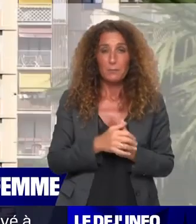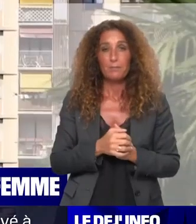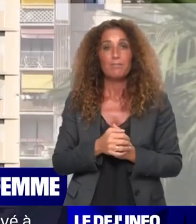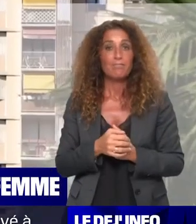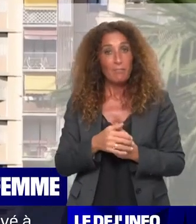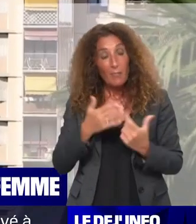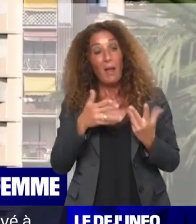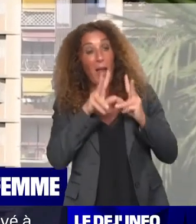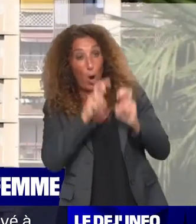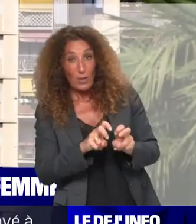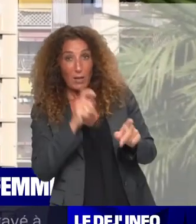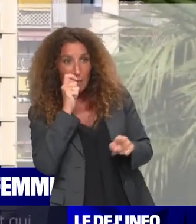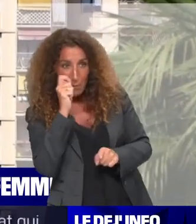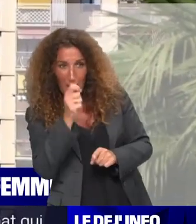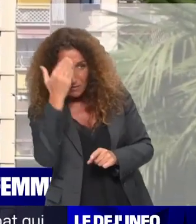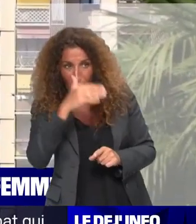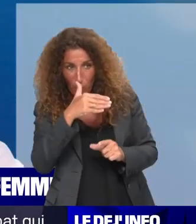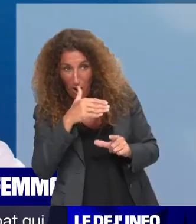'homme est compatible avec sa détention.